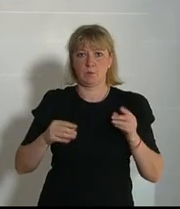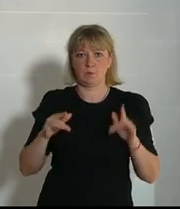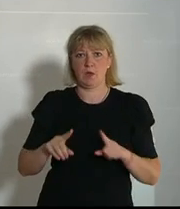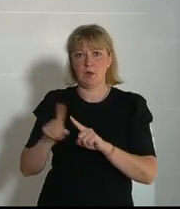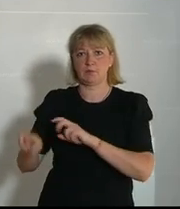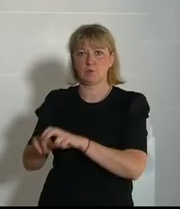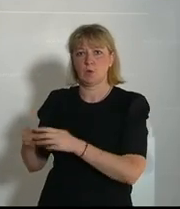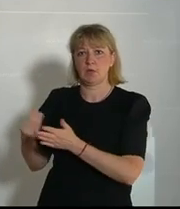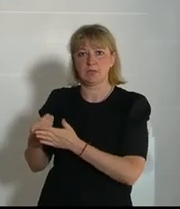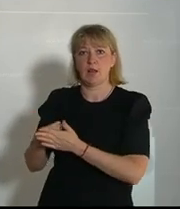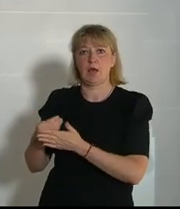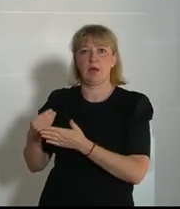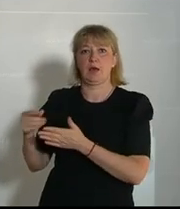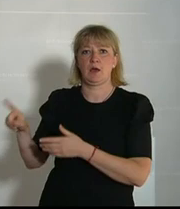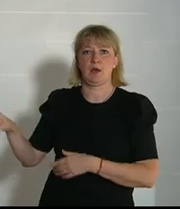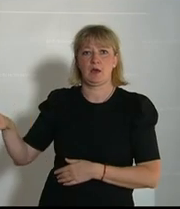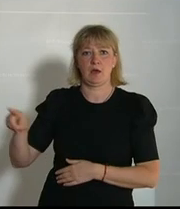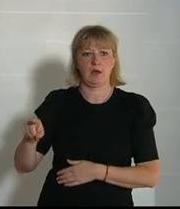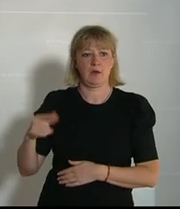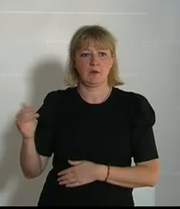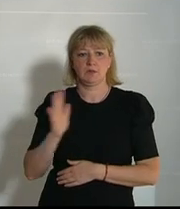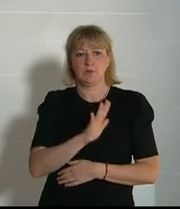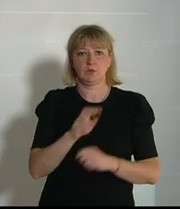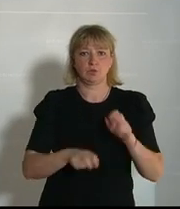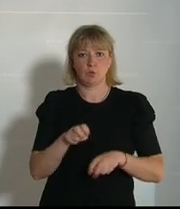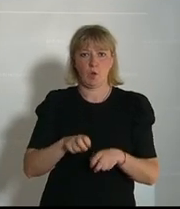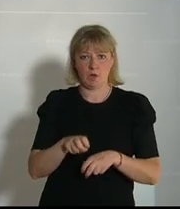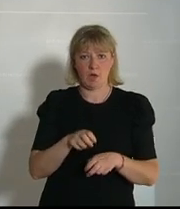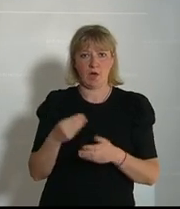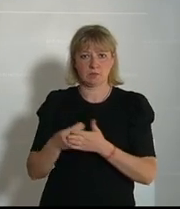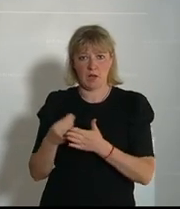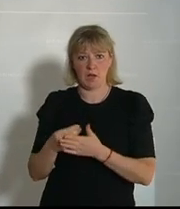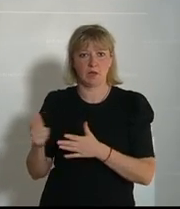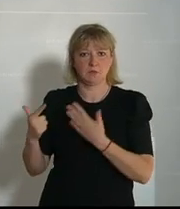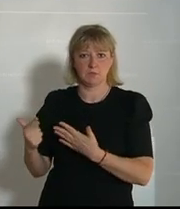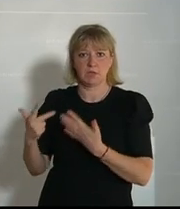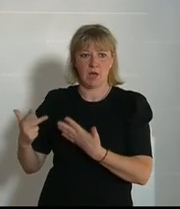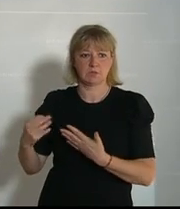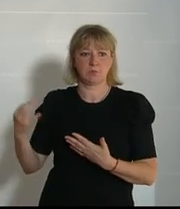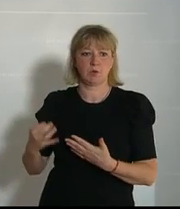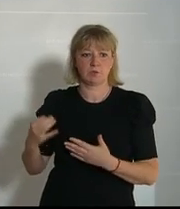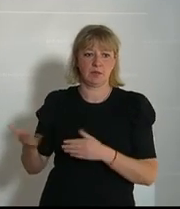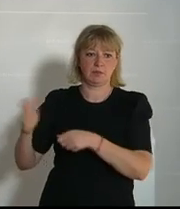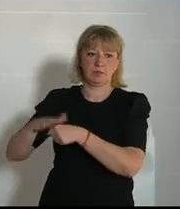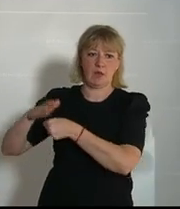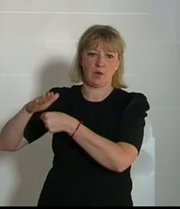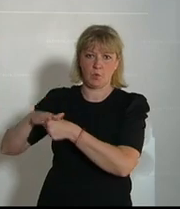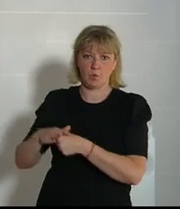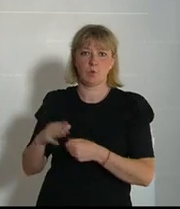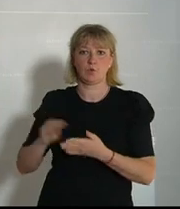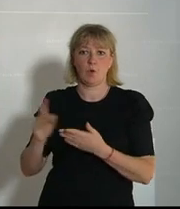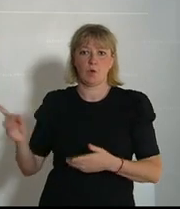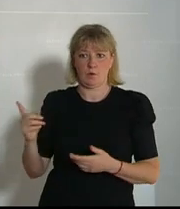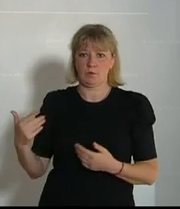anderen Steuerzahler und Steuerzahler, die das mit ihren Steuern zahlen dürfen, 70, 80 Prozent Deckung auch noch